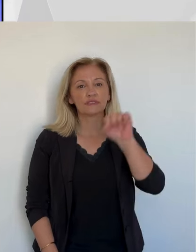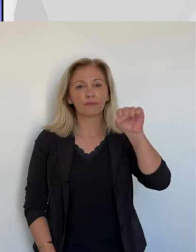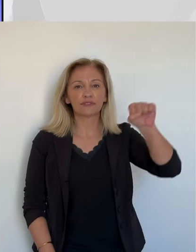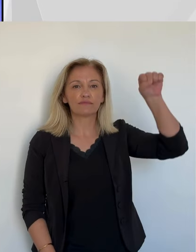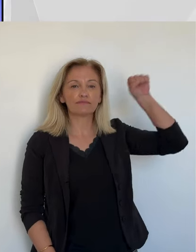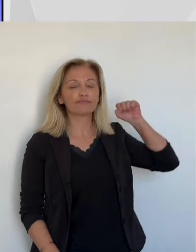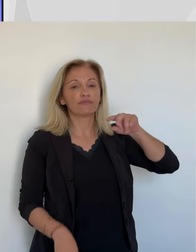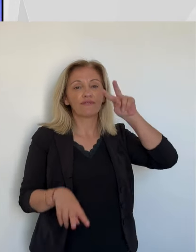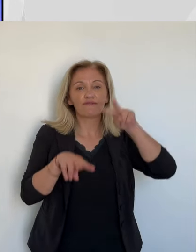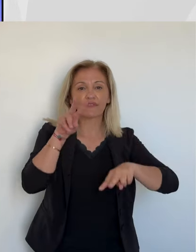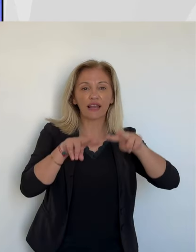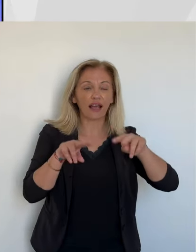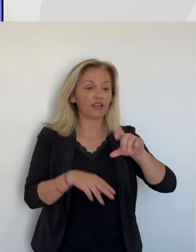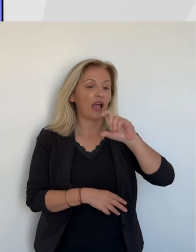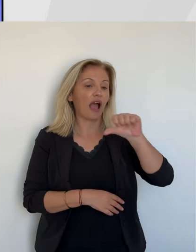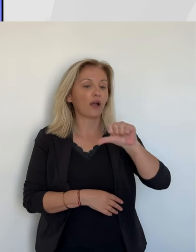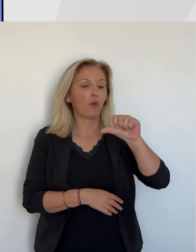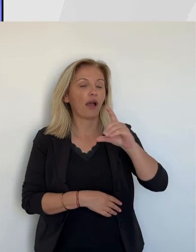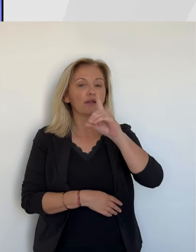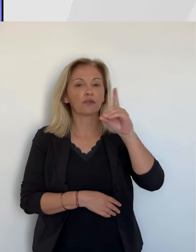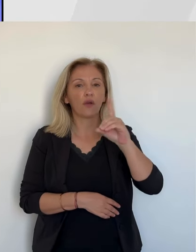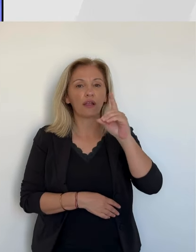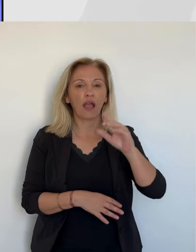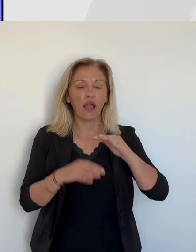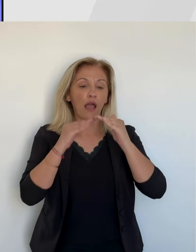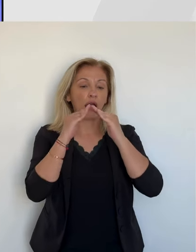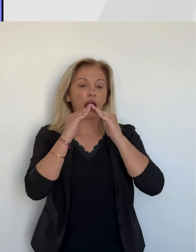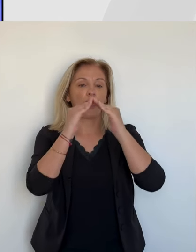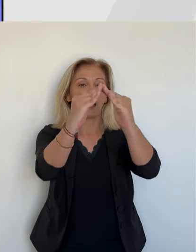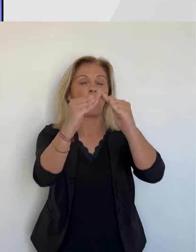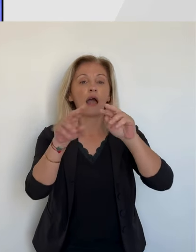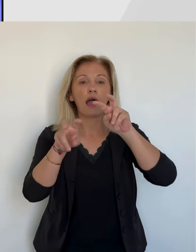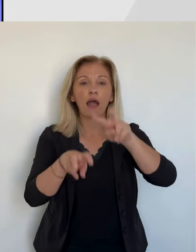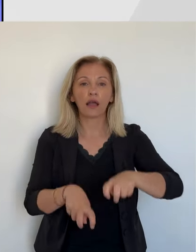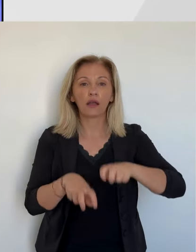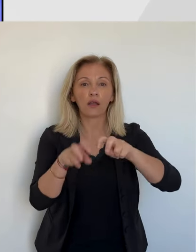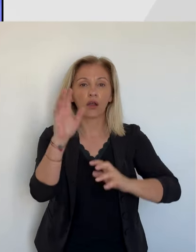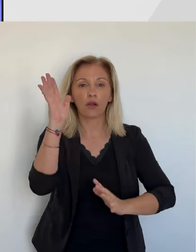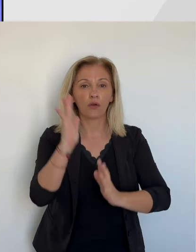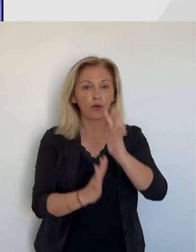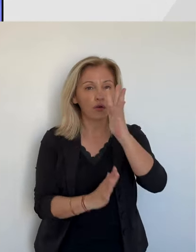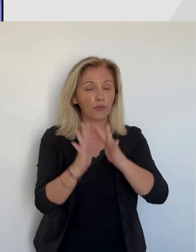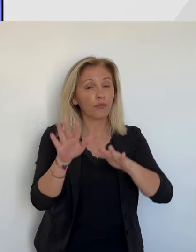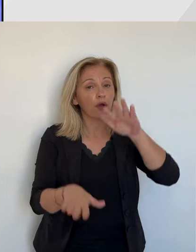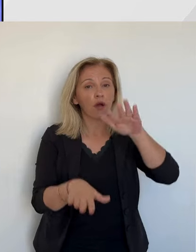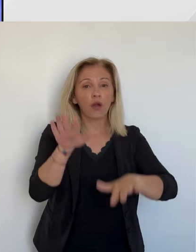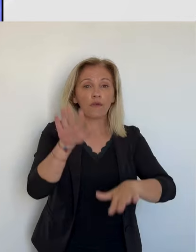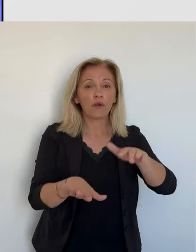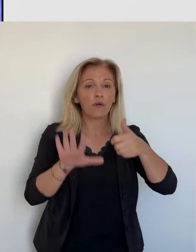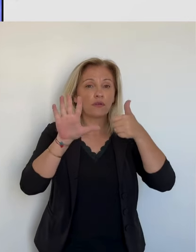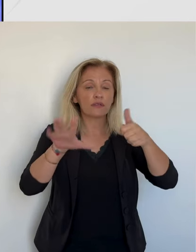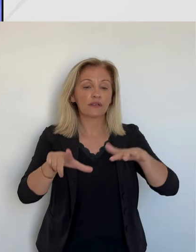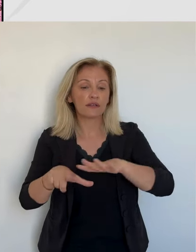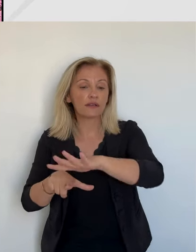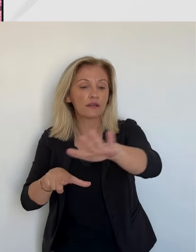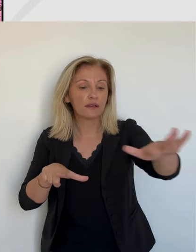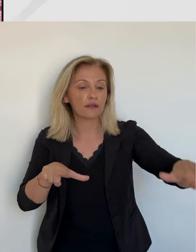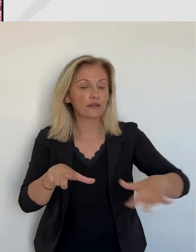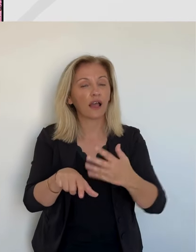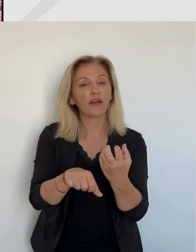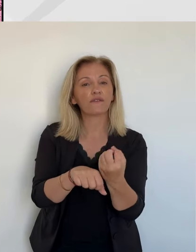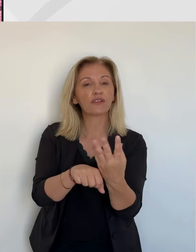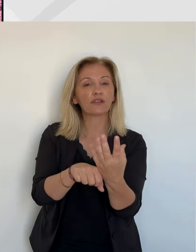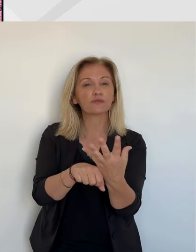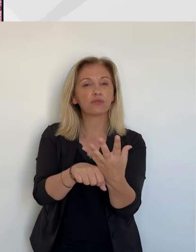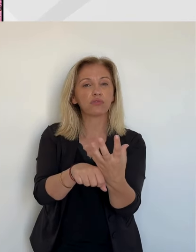Un tout autre sujet à présent. Samedi, un feu s'est déclaré à Aquadoria, sur la commune de Cotitia, avarée. Au total, près de 6 hectares de végétation sont